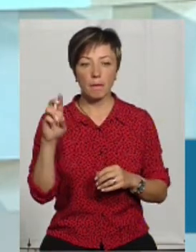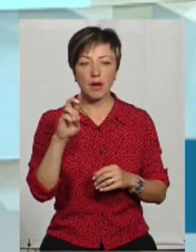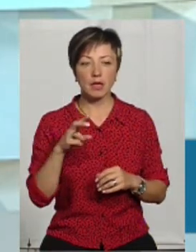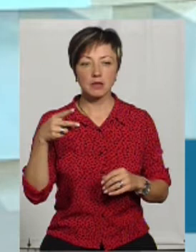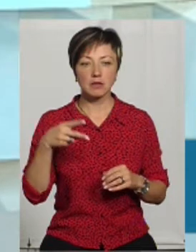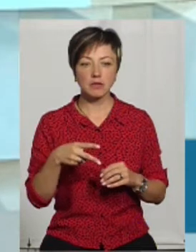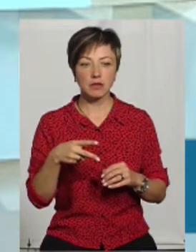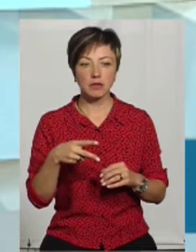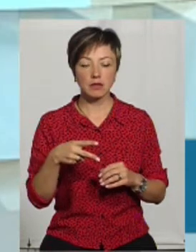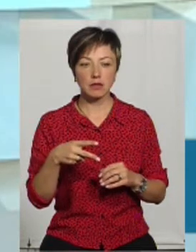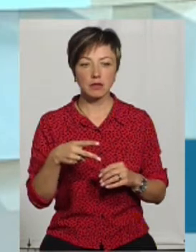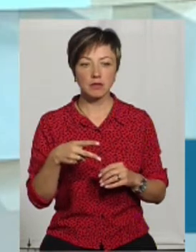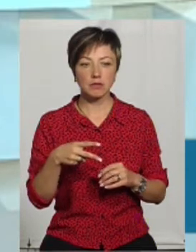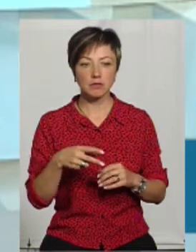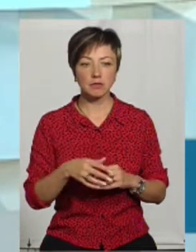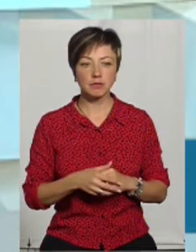2000...